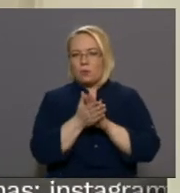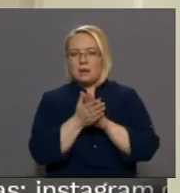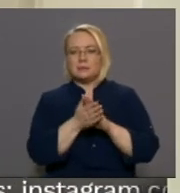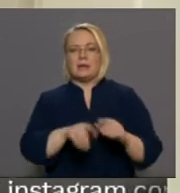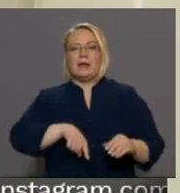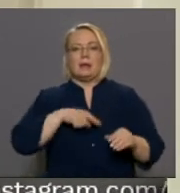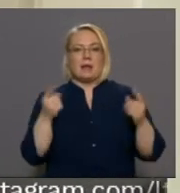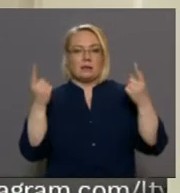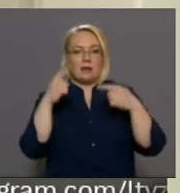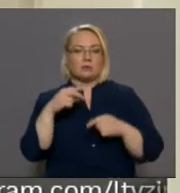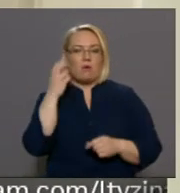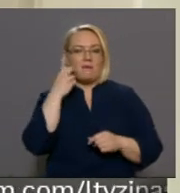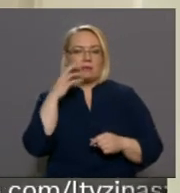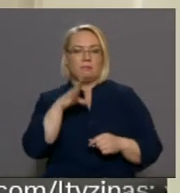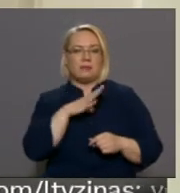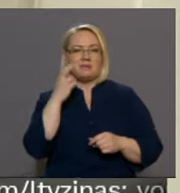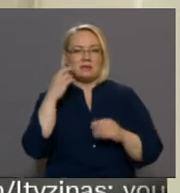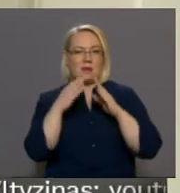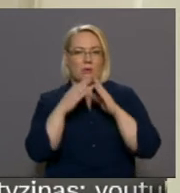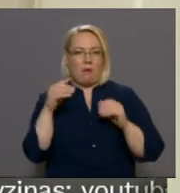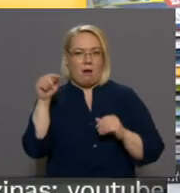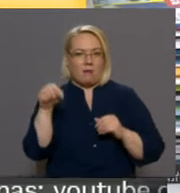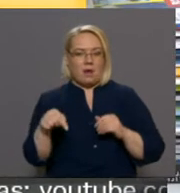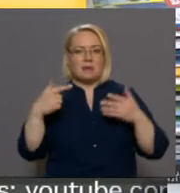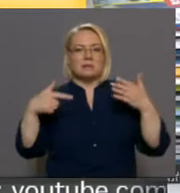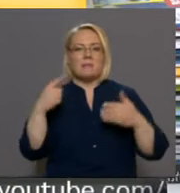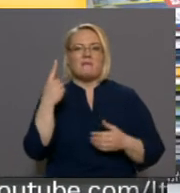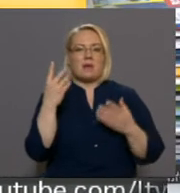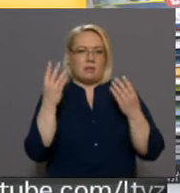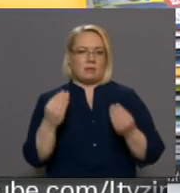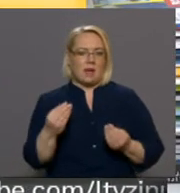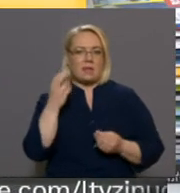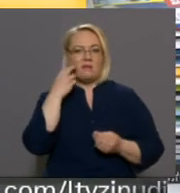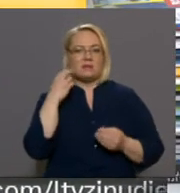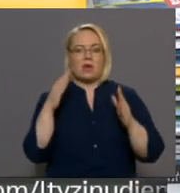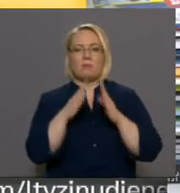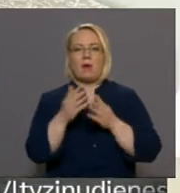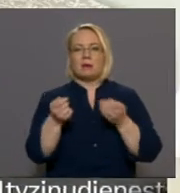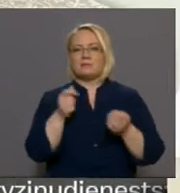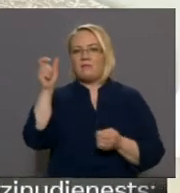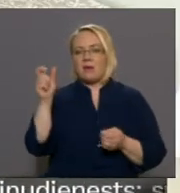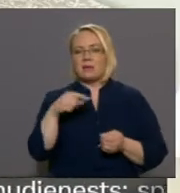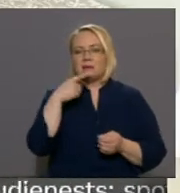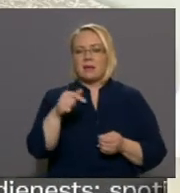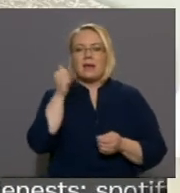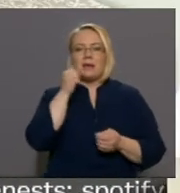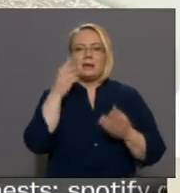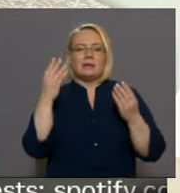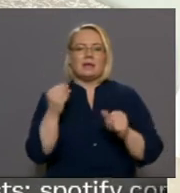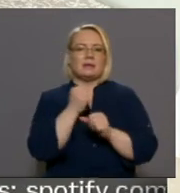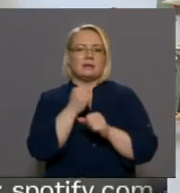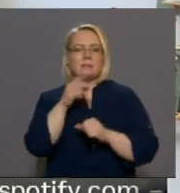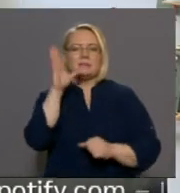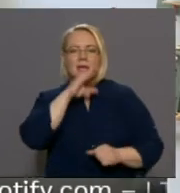Ilgākais laiks, vecāks pavadīs vecāku mājā, ir 71 diena. Vecāku mājas vadītāja uzsvar, ka ikdienas darbs ir iespējams